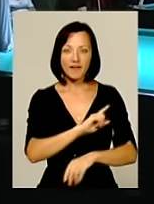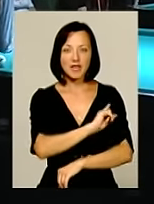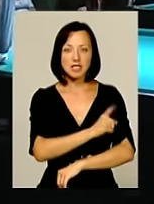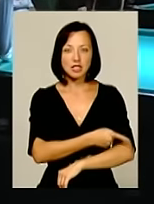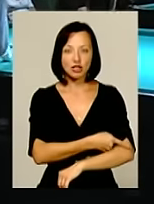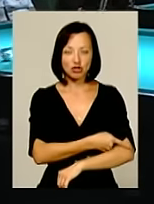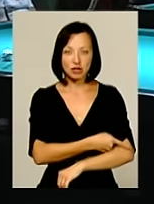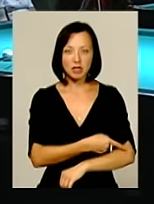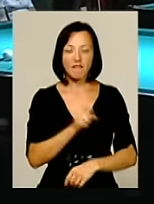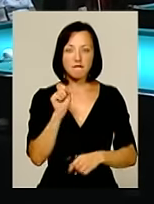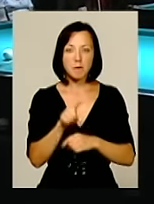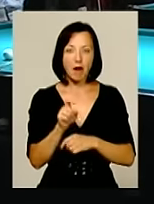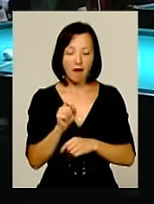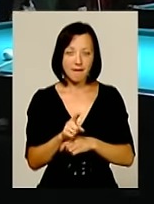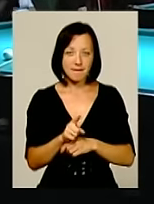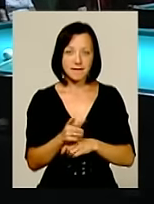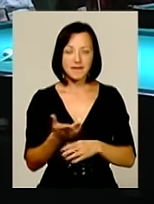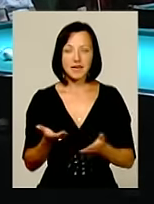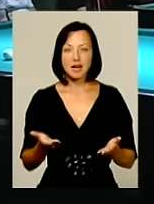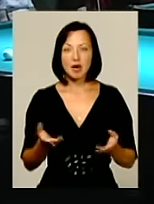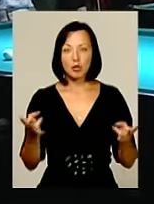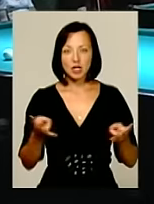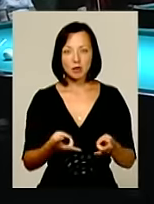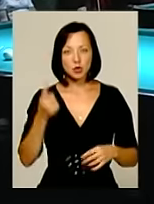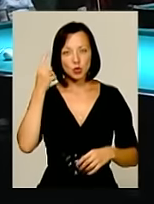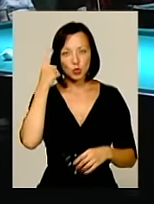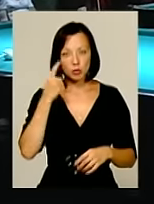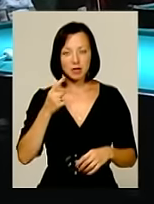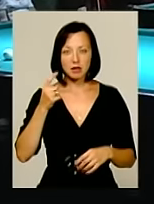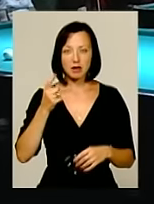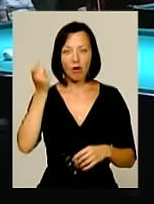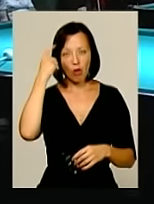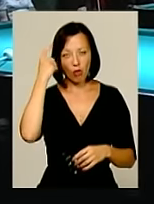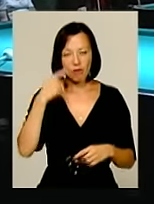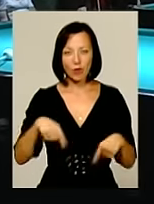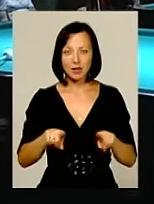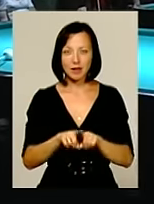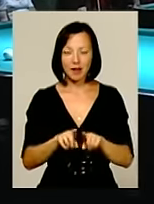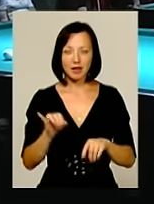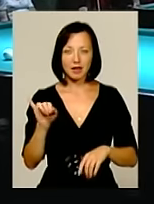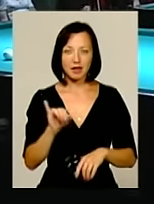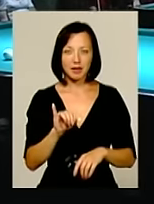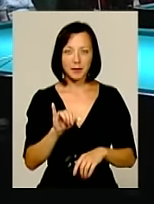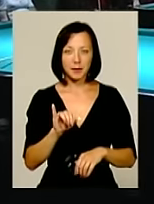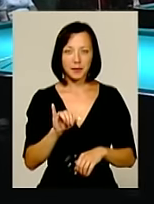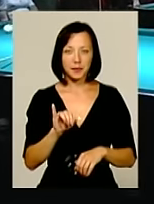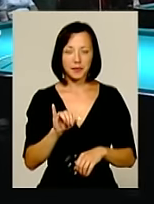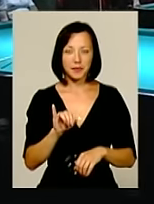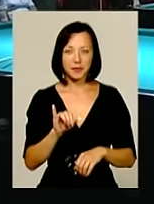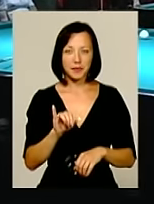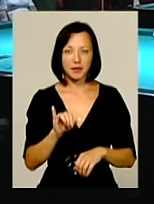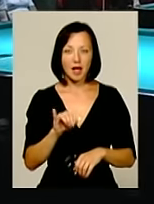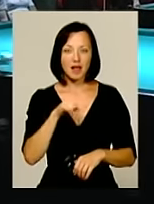фізичних вправ. Потрібно думати і як головою, так і на